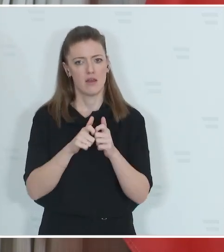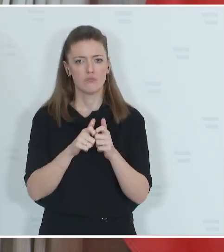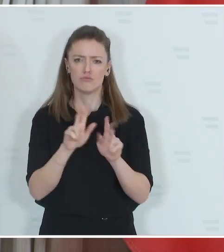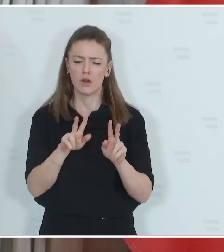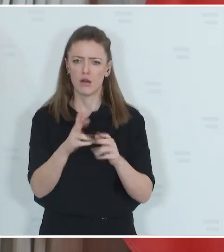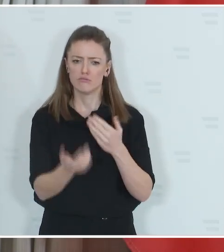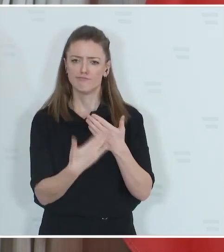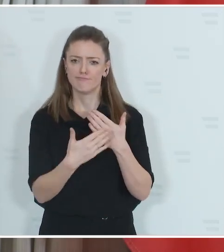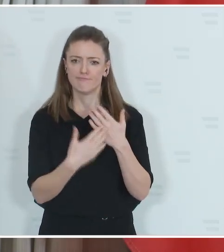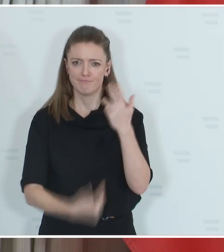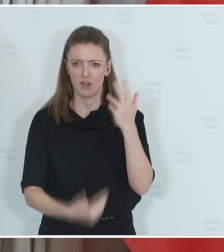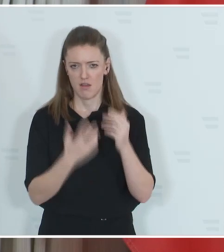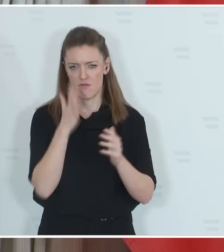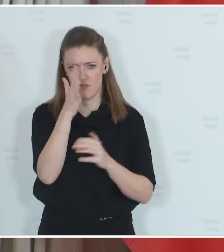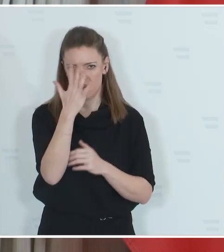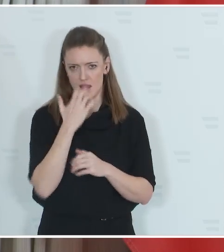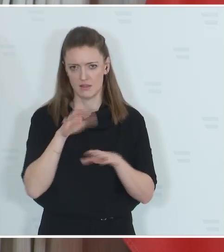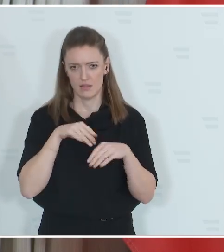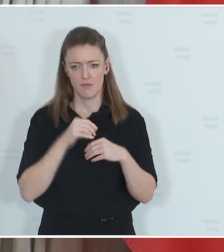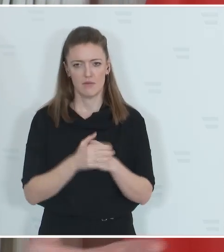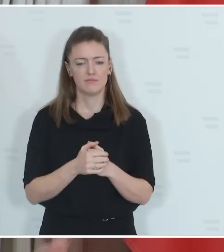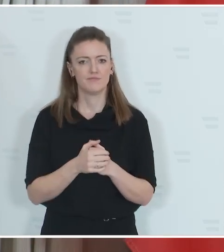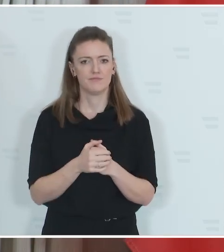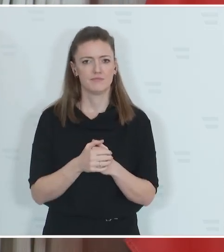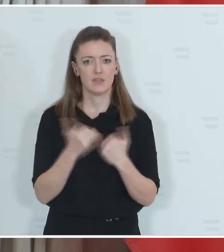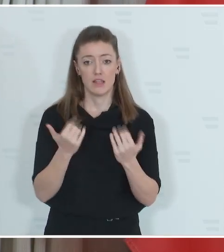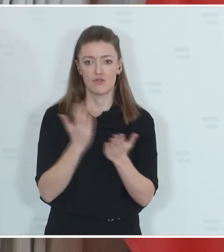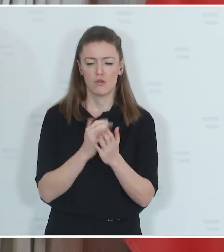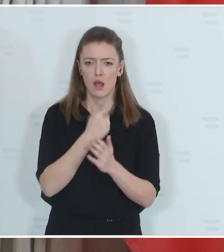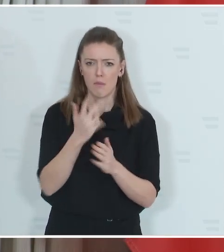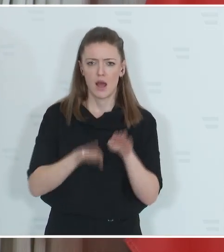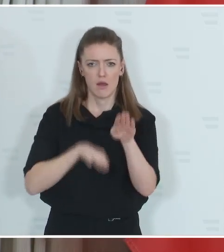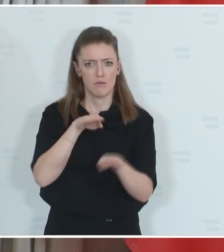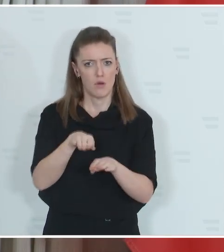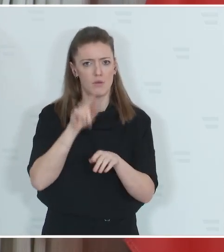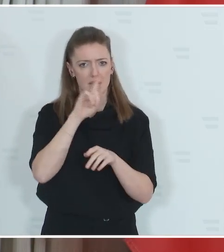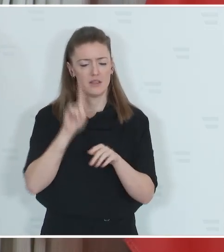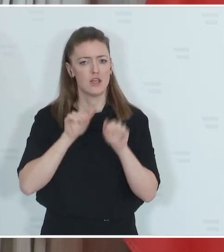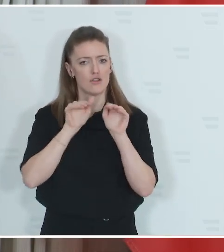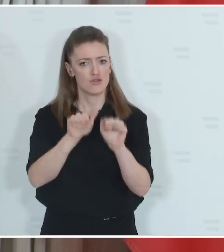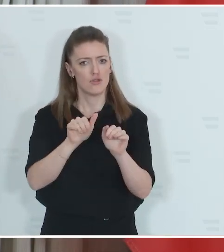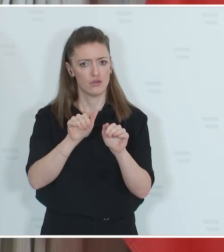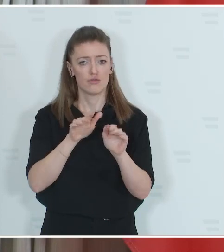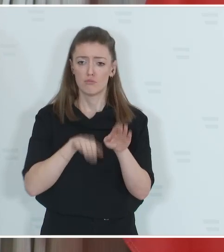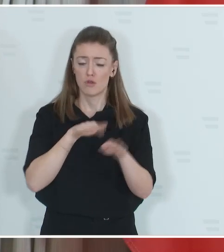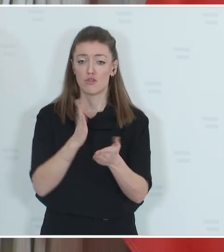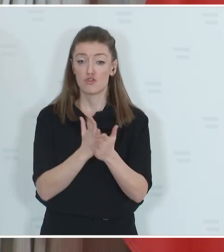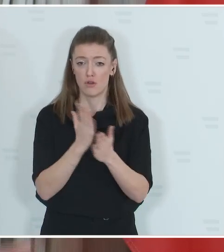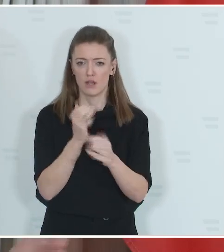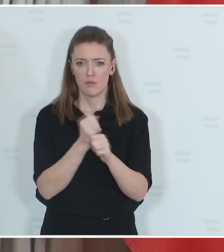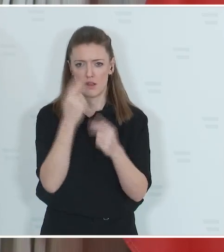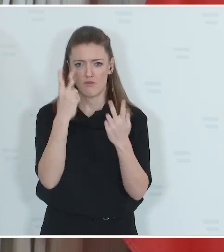ernst nehmen. Wir haben bereits, das darf ich erwähnen, einige Meilensteine gesetzt im Tierschutz, die wichtig sind,